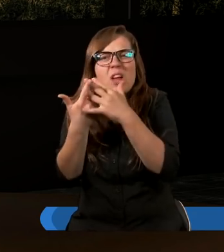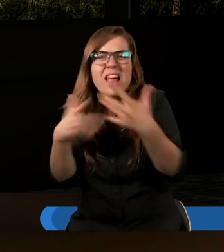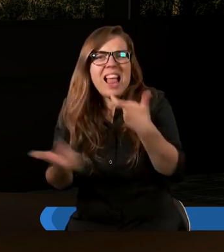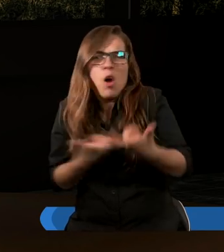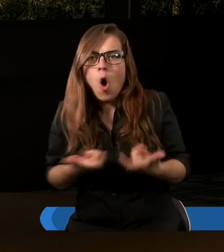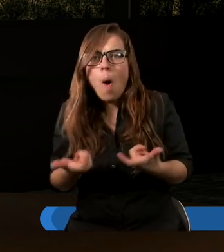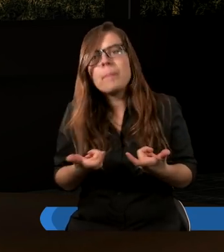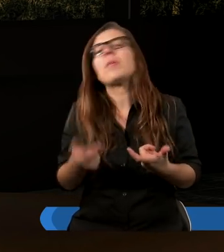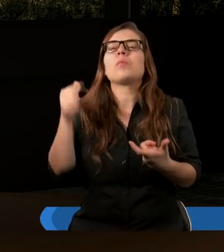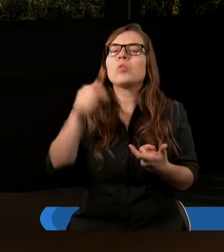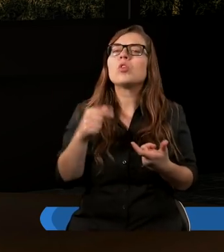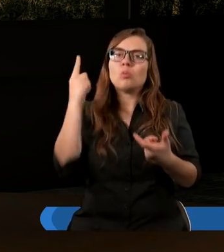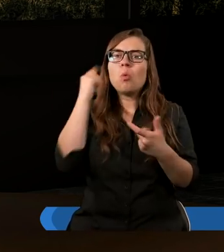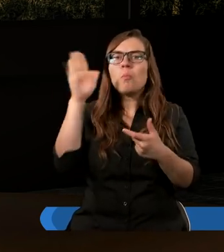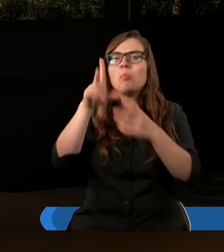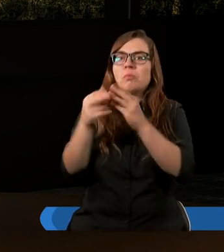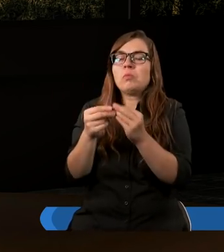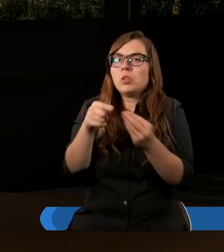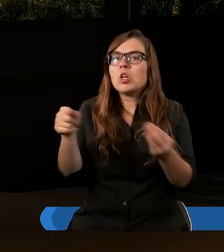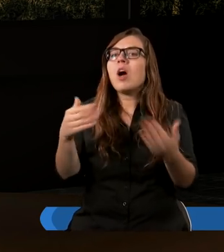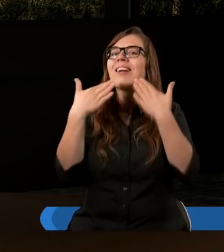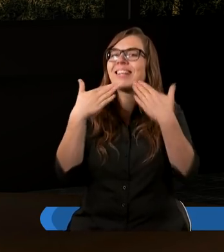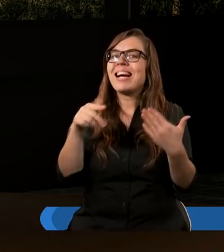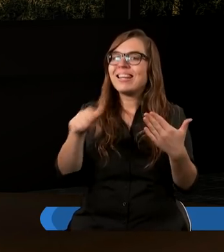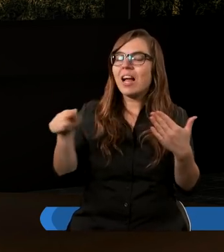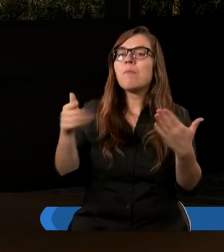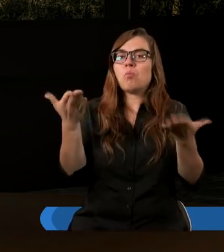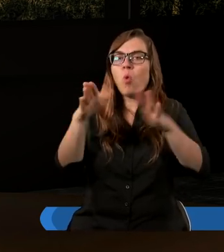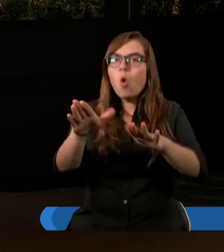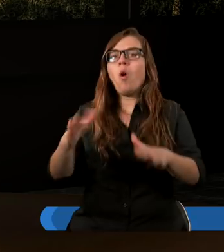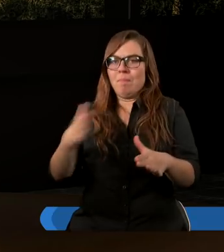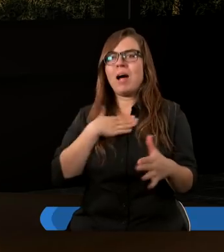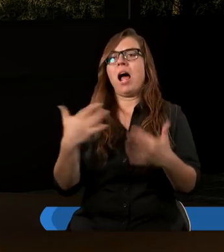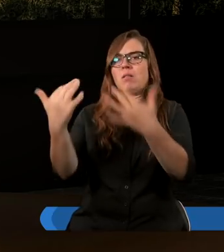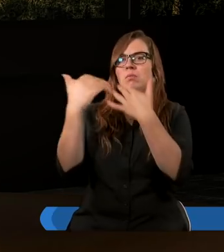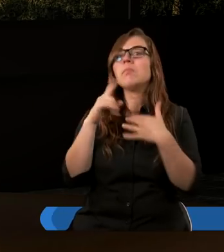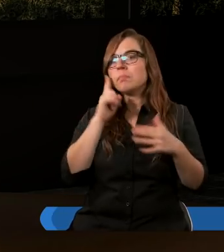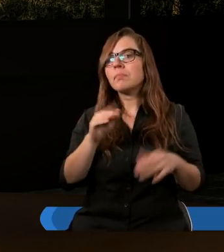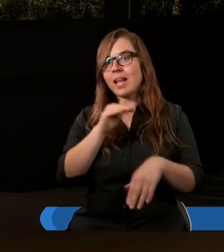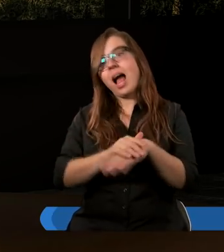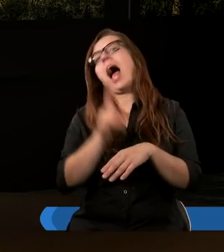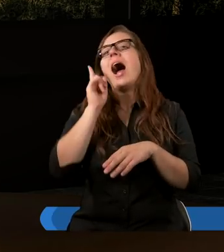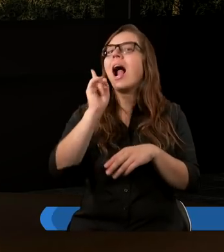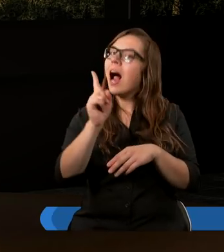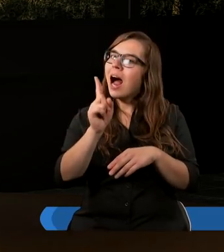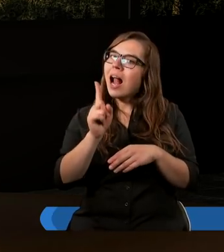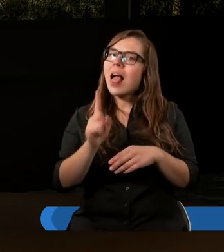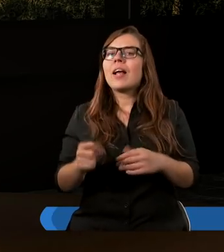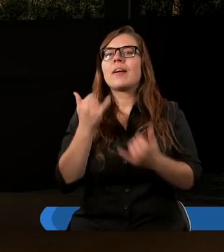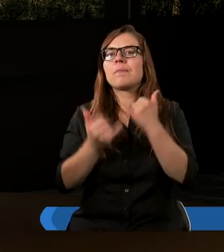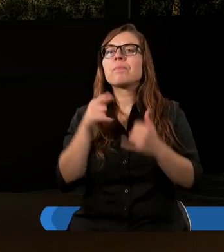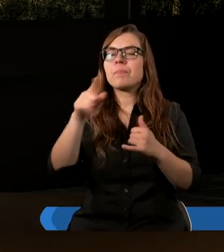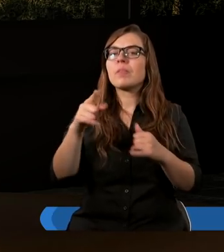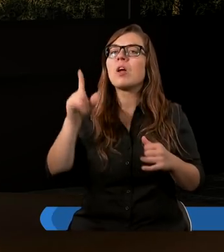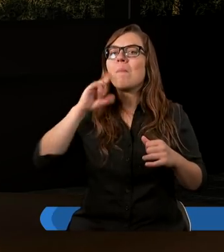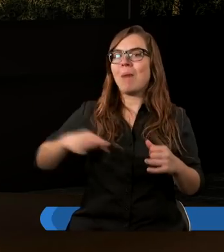czcimy tylko właśnie jednego Boga i tak dalej. I to przyczynia się do błogosławieństwa. Zgadza się, ale właśnie chodzi o to, że Panu